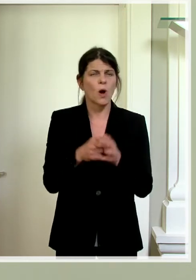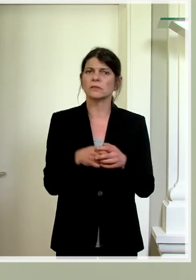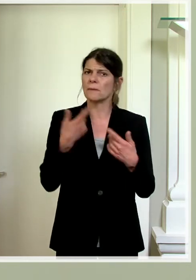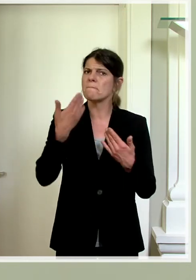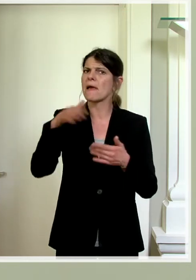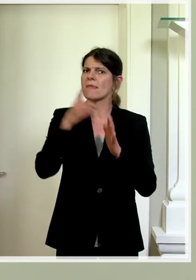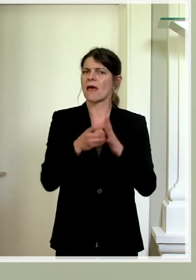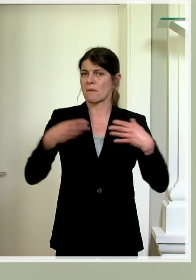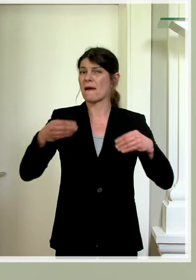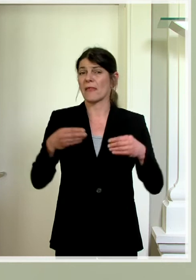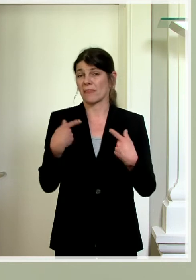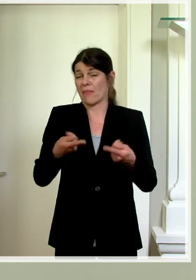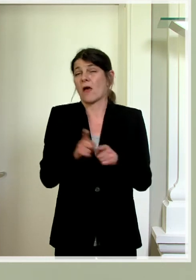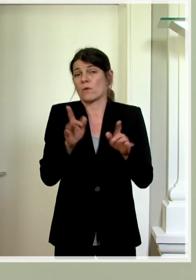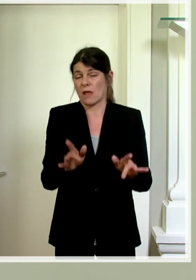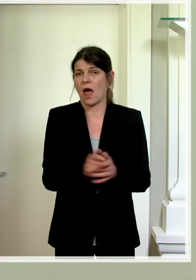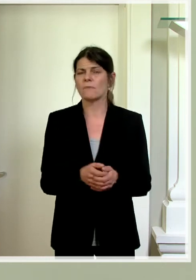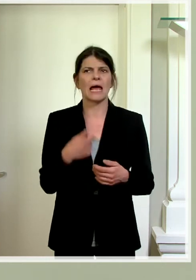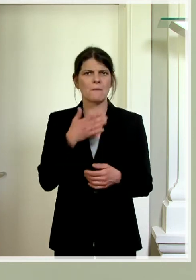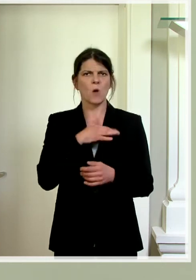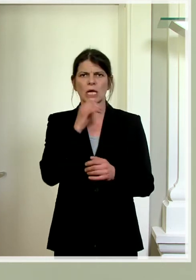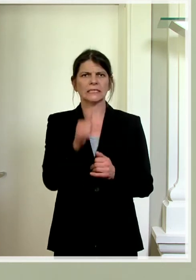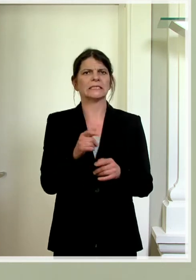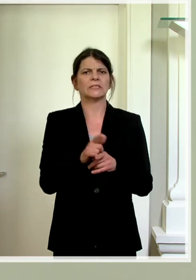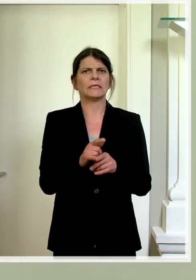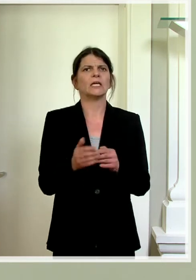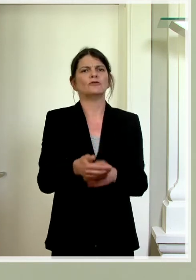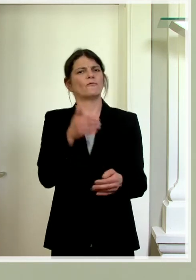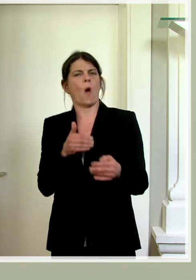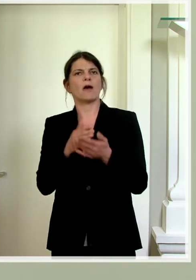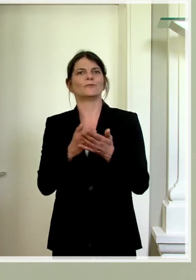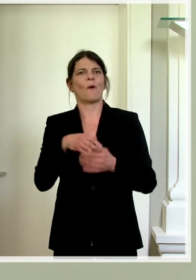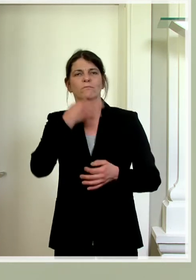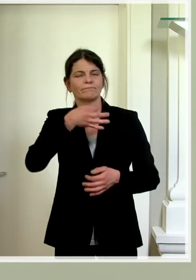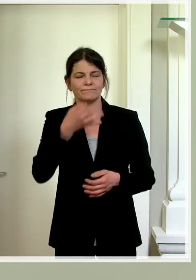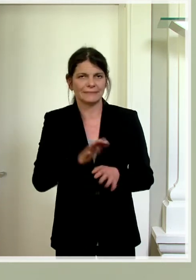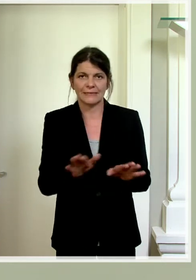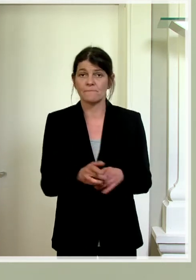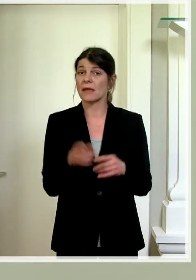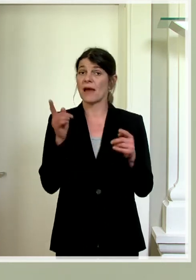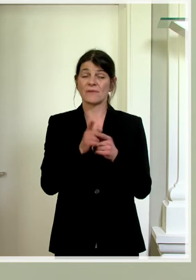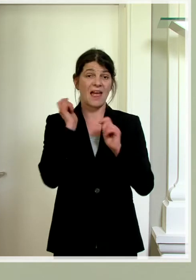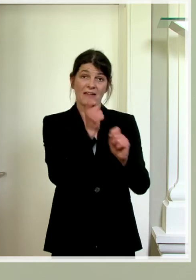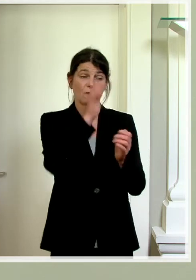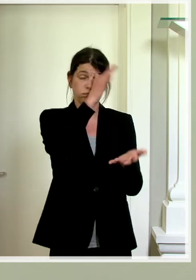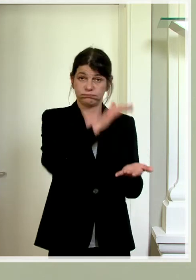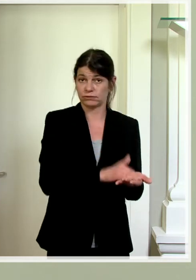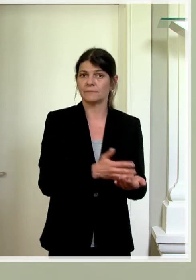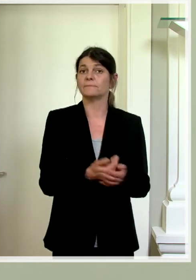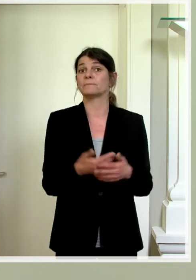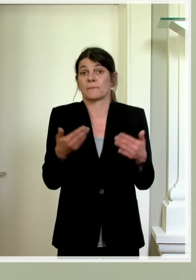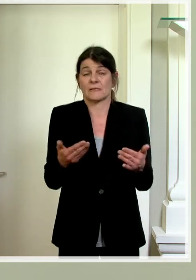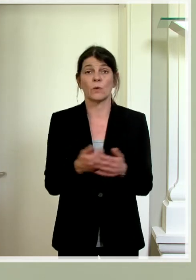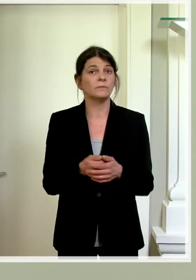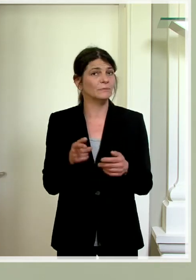Datenmaterial dann drin ist. Da möchte ich jetzt nicht zu sehr vorgreifen. Zur Abarbeitung ist es so, das ist